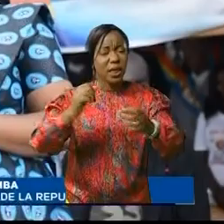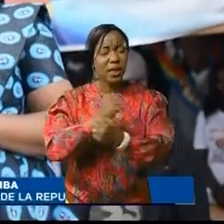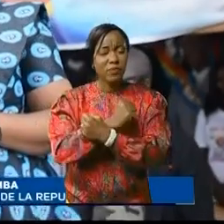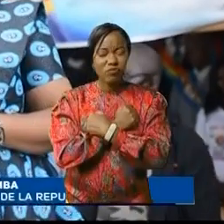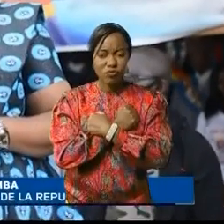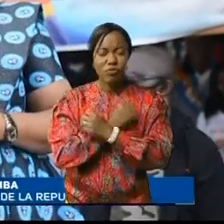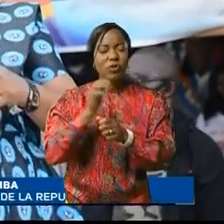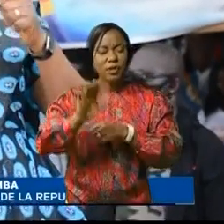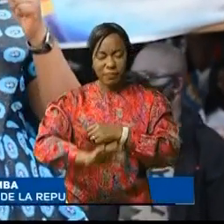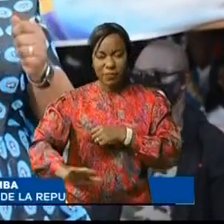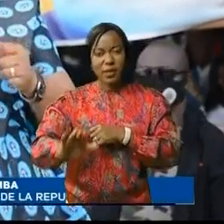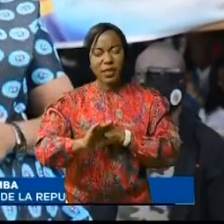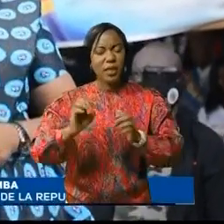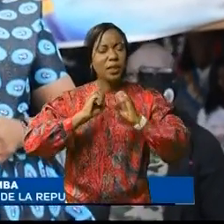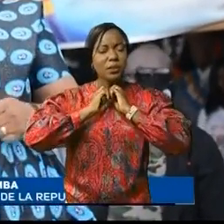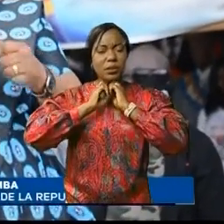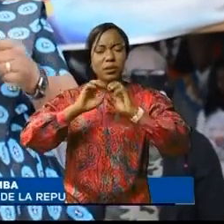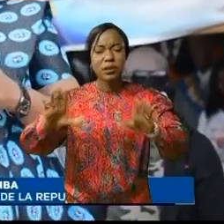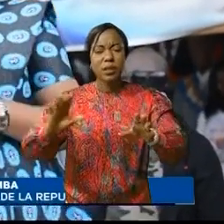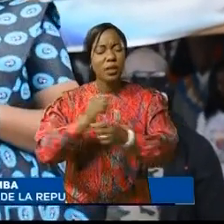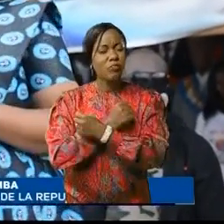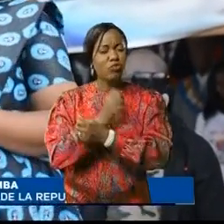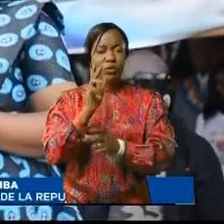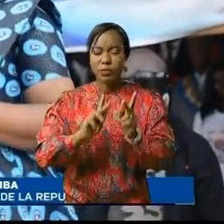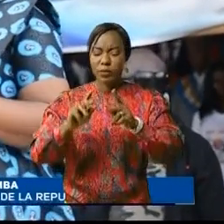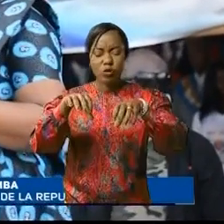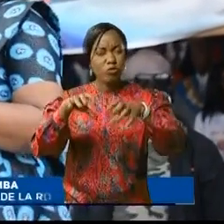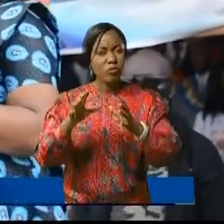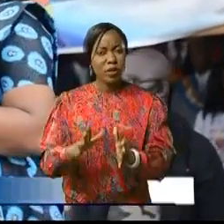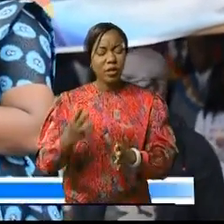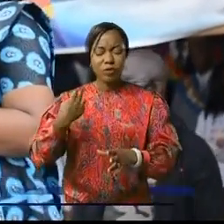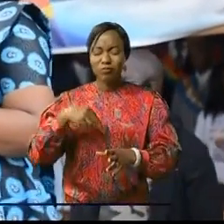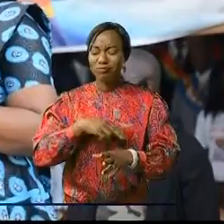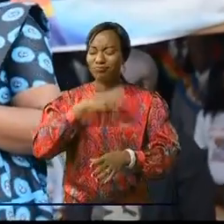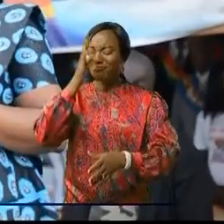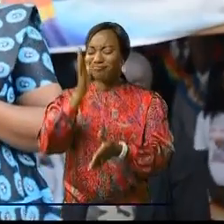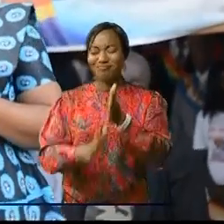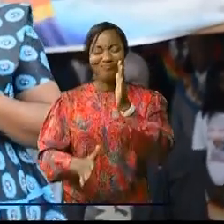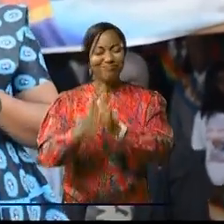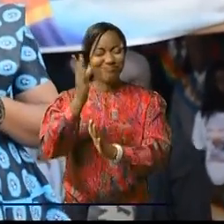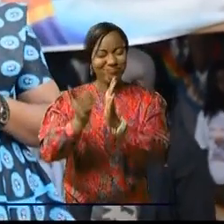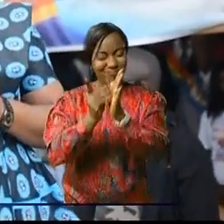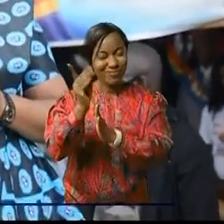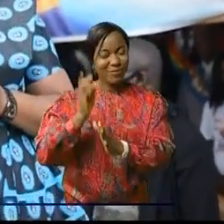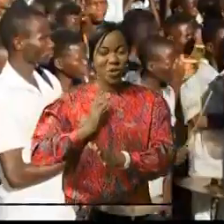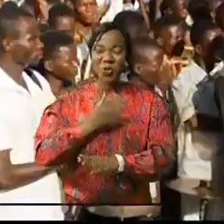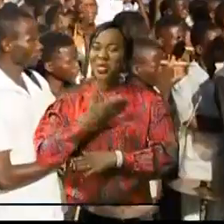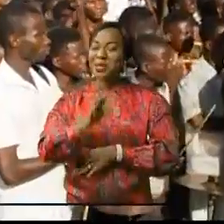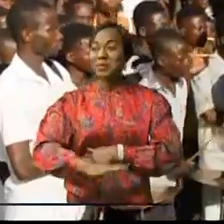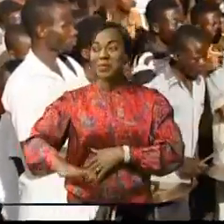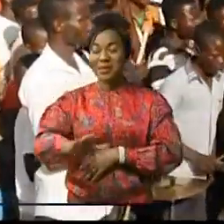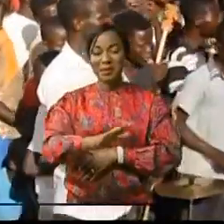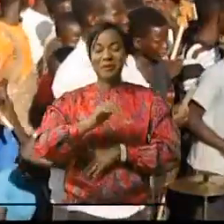de la patrie, sans l'amour du peuple congolais, nous ne saurons pas développer notre pays.